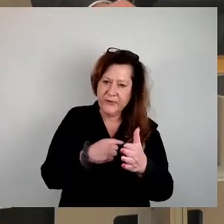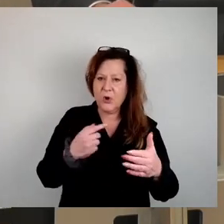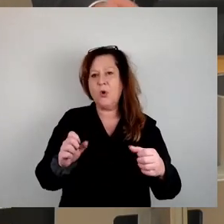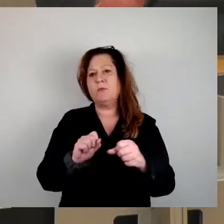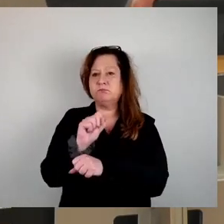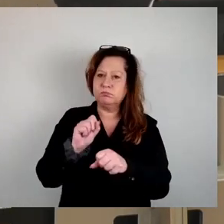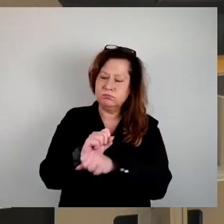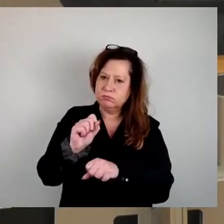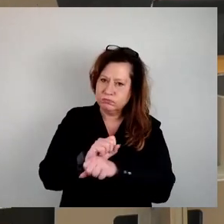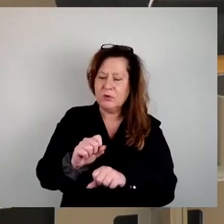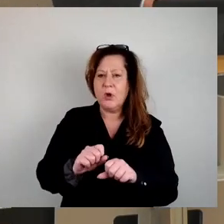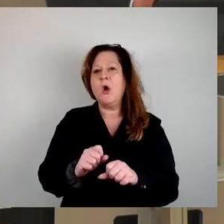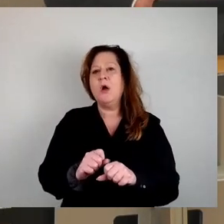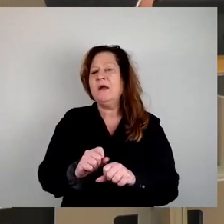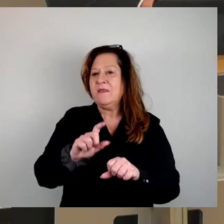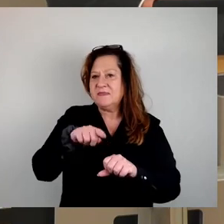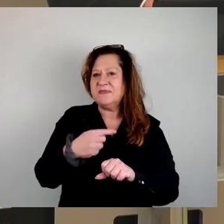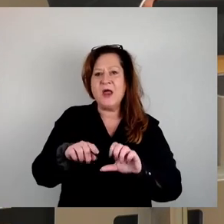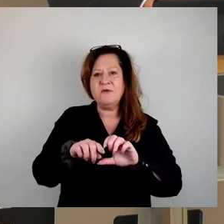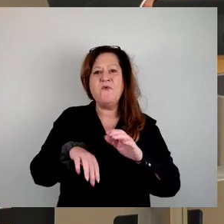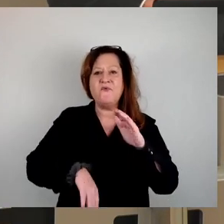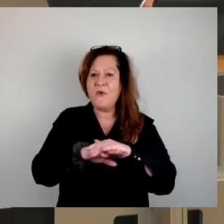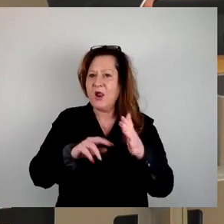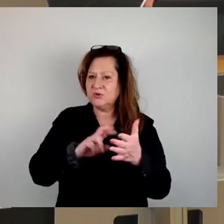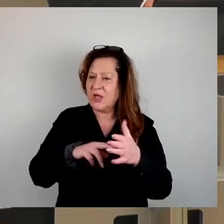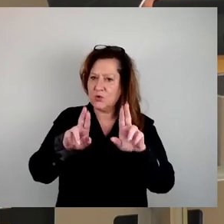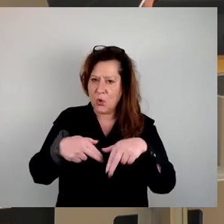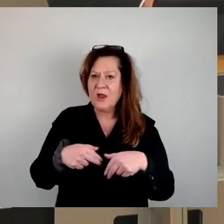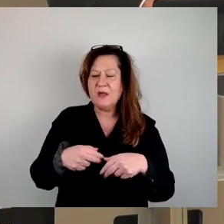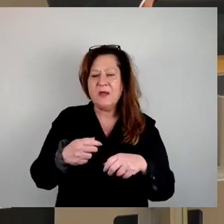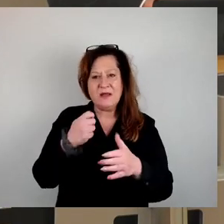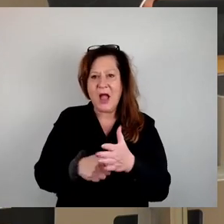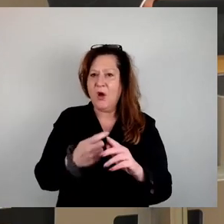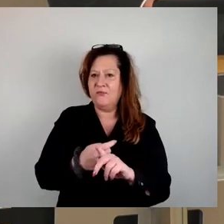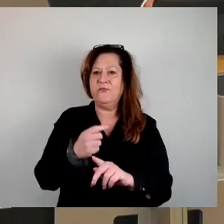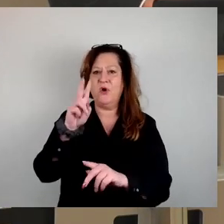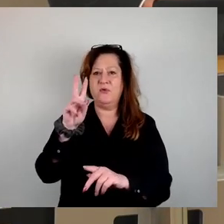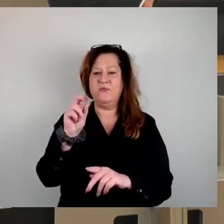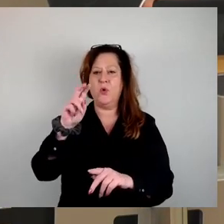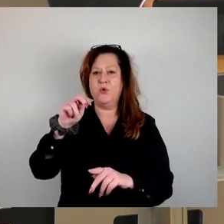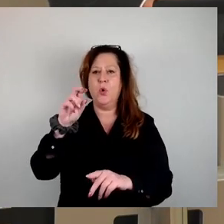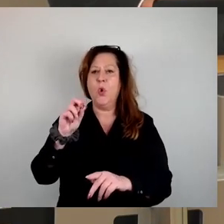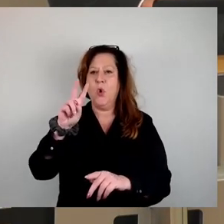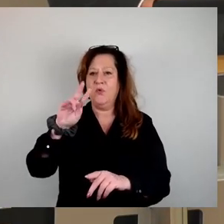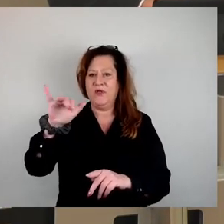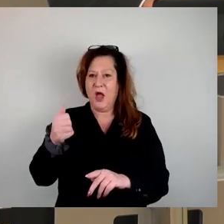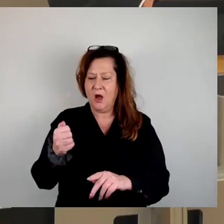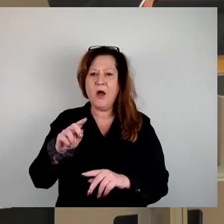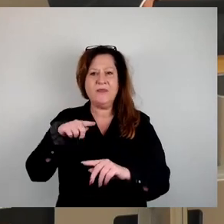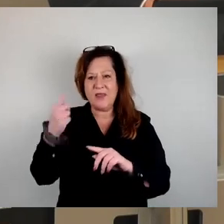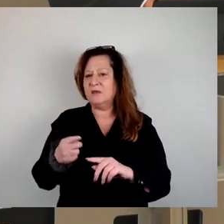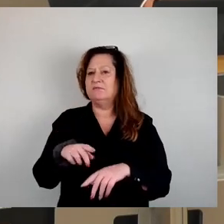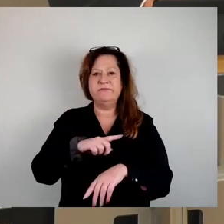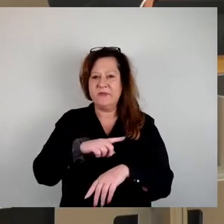Rückkauf der Vonovia-Wohnungen. Andere wiederum beklagten, dass die verhandelten 1.200 Wohnungen viel zu wenig seien. Wiederum